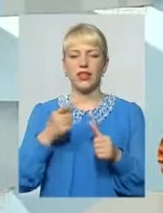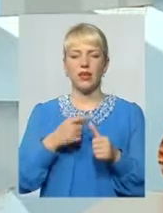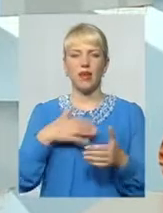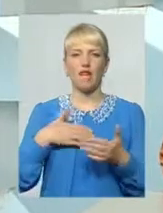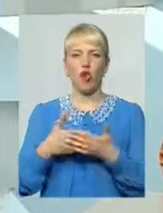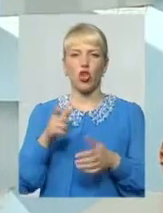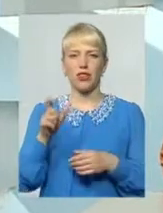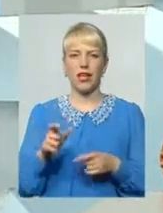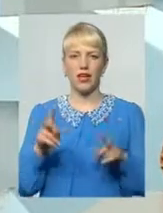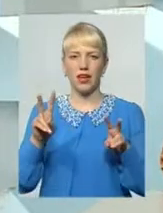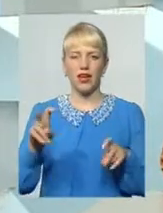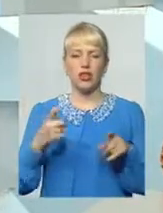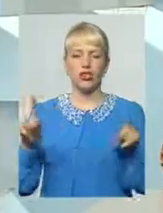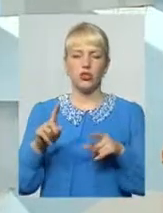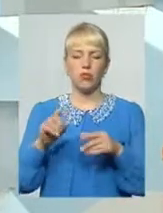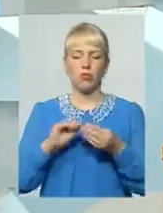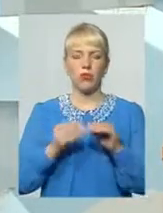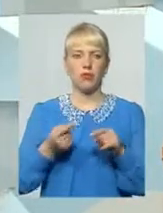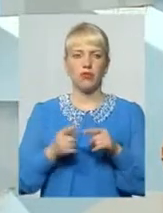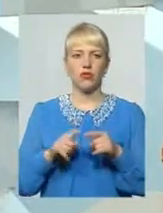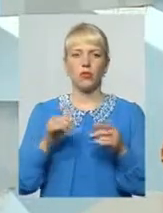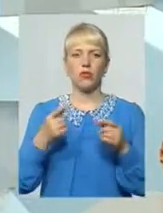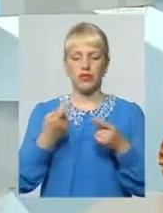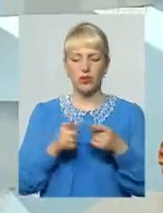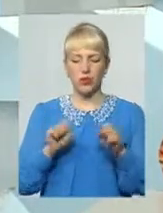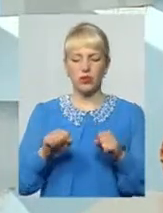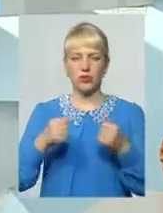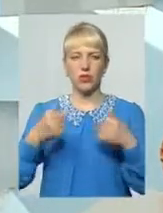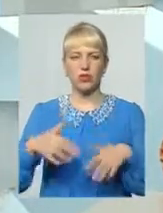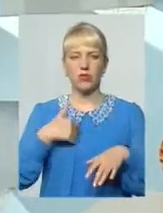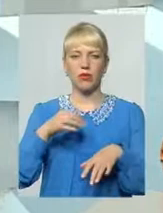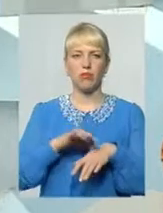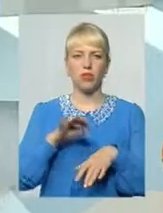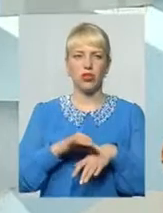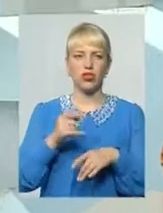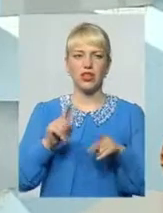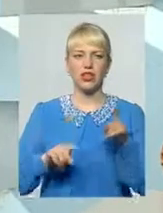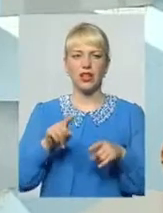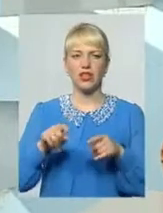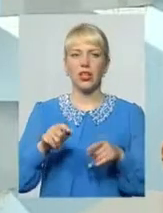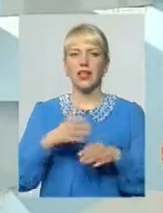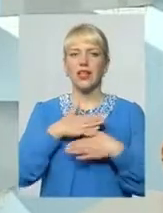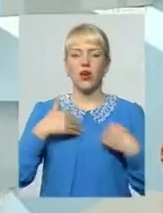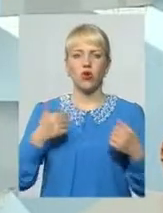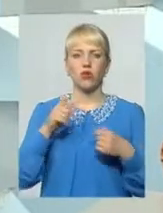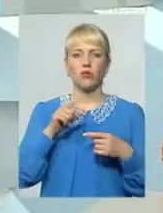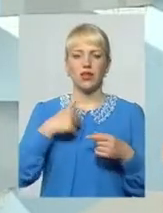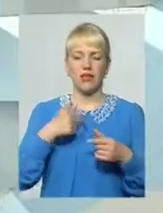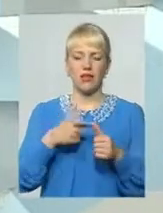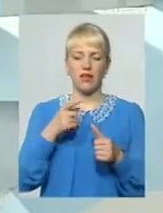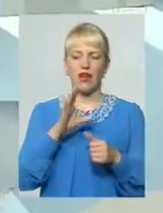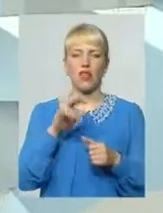зараз, проблема в тому, що ми і це можемо загубити Мені боляче, і деколи аж не хочеться, щоб мене називали